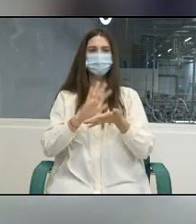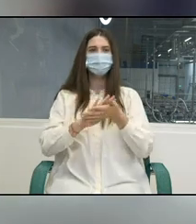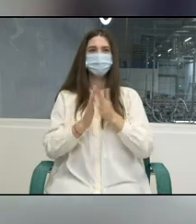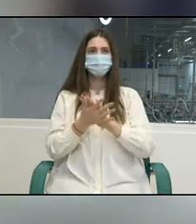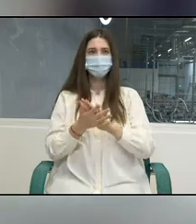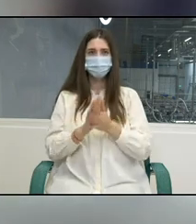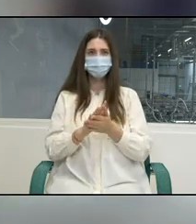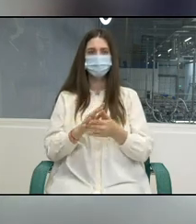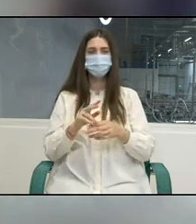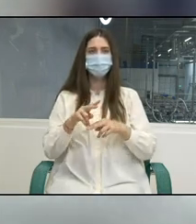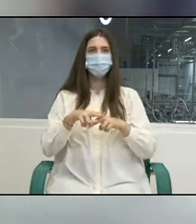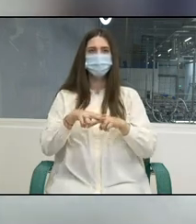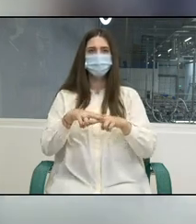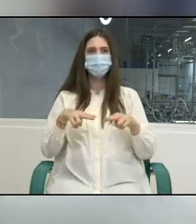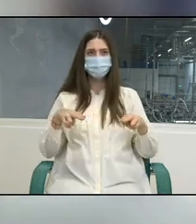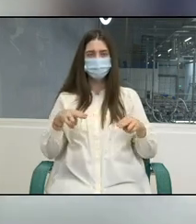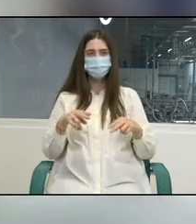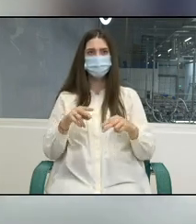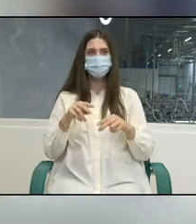de Finanțe și alții.